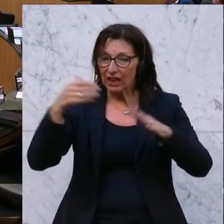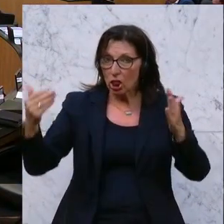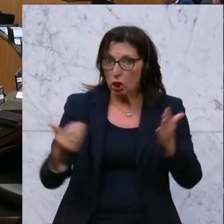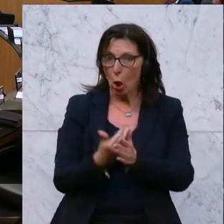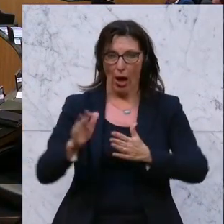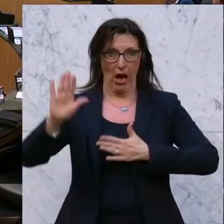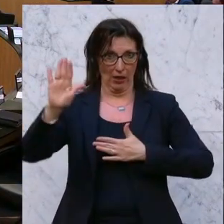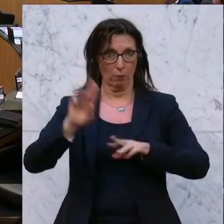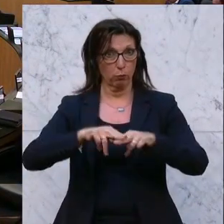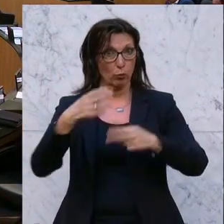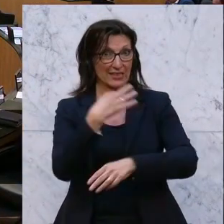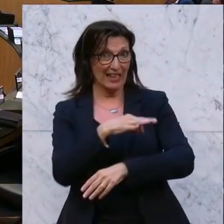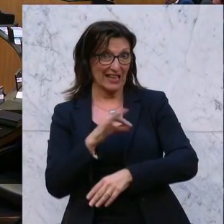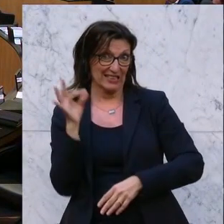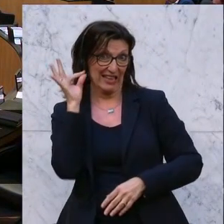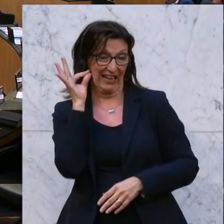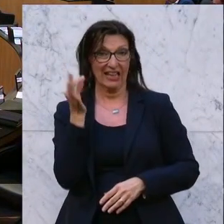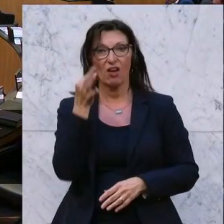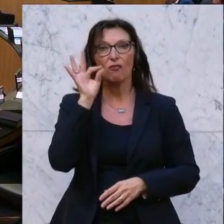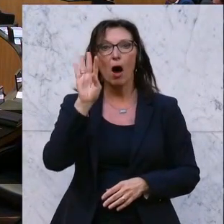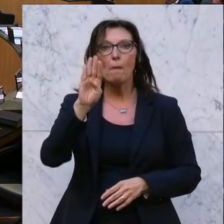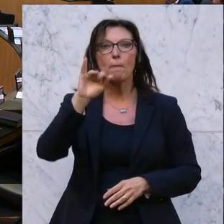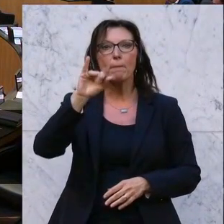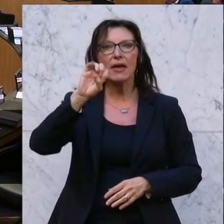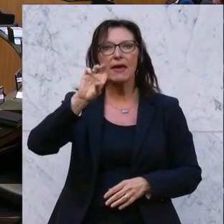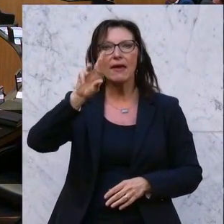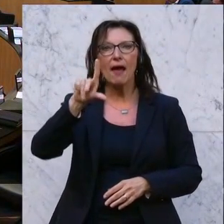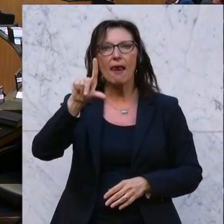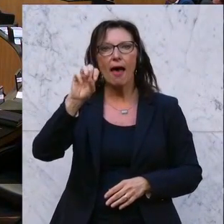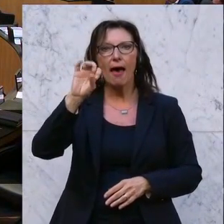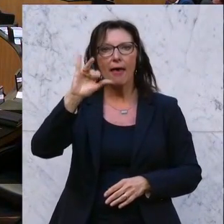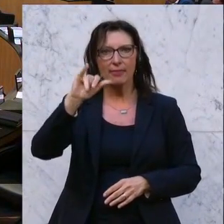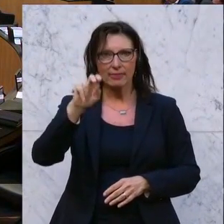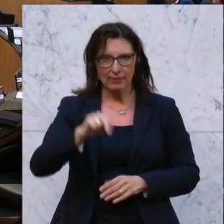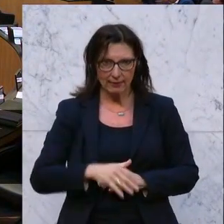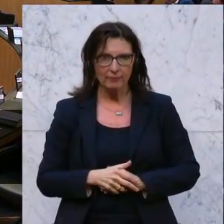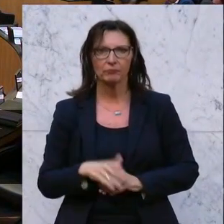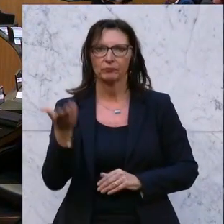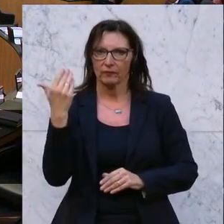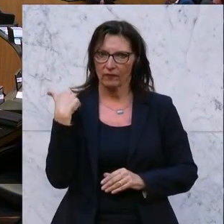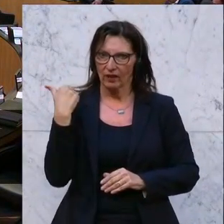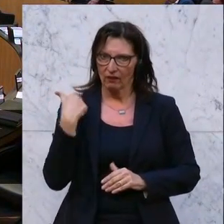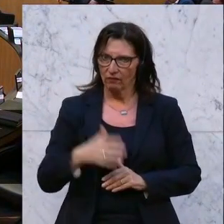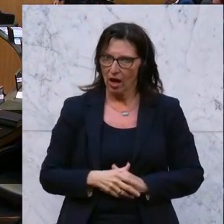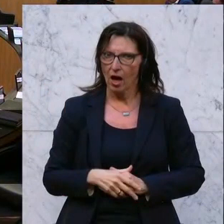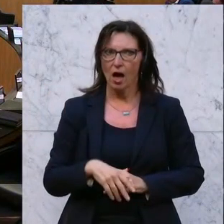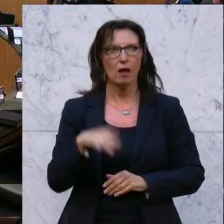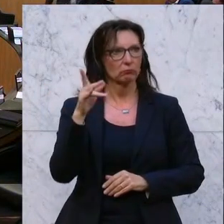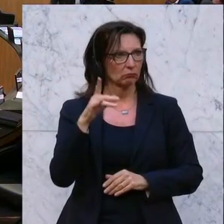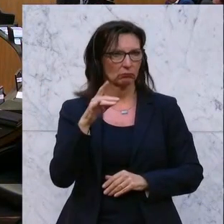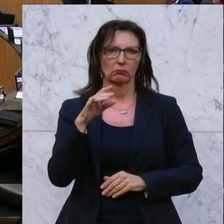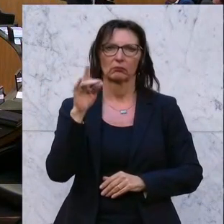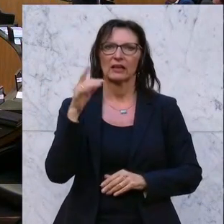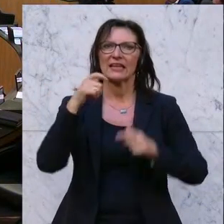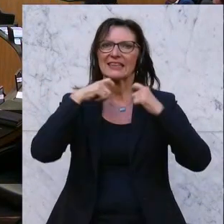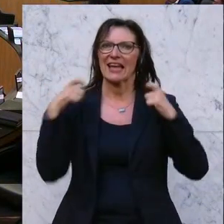Bundeskanzlerin Brigitte Bierlein betraute mit Ausnahme der verpflichtenden Funktion eines